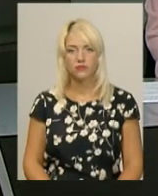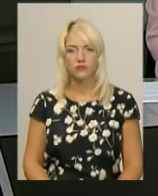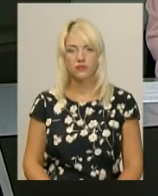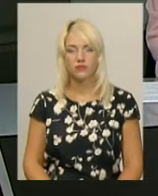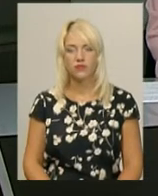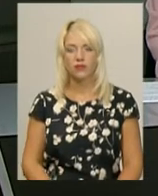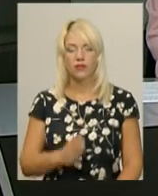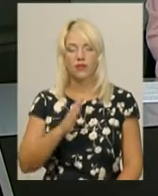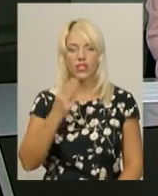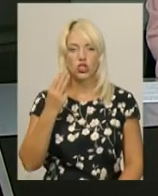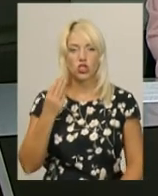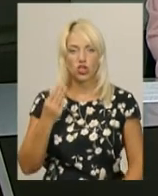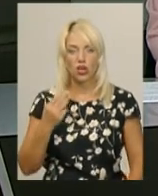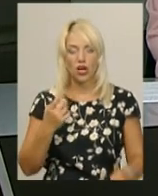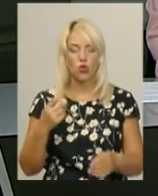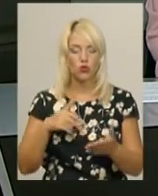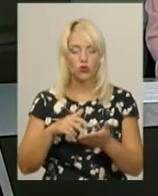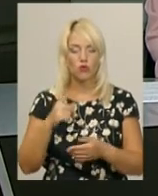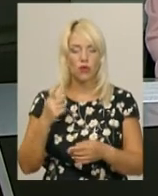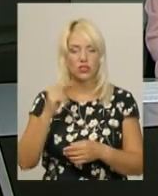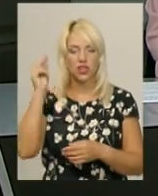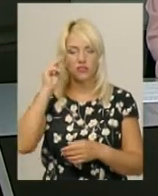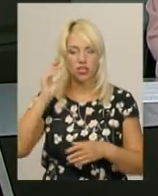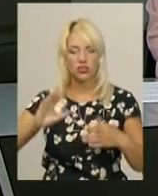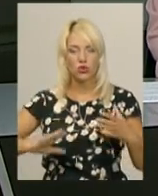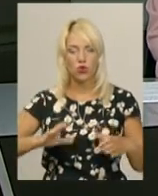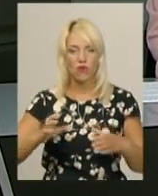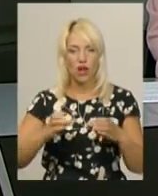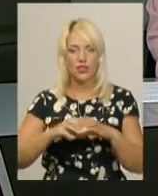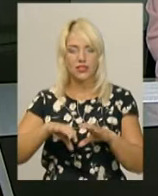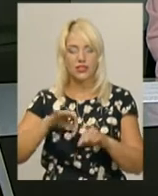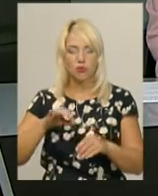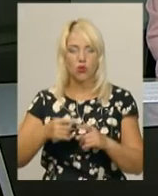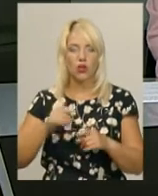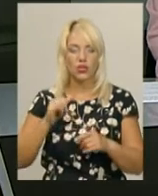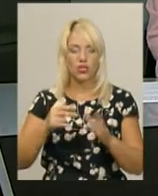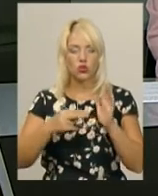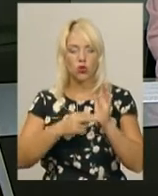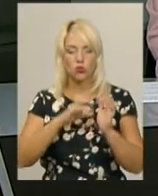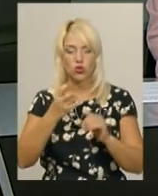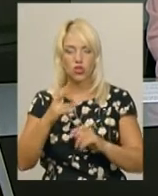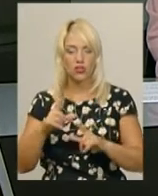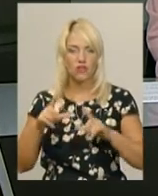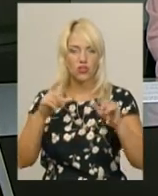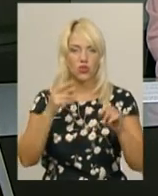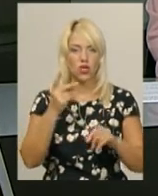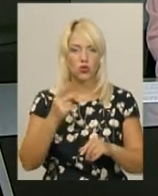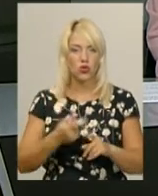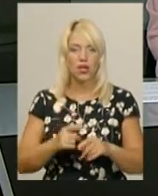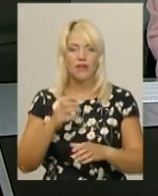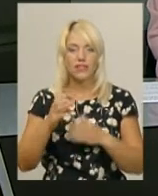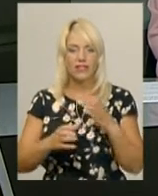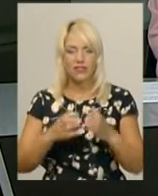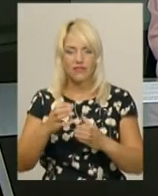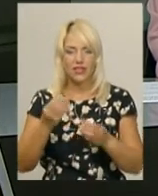Віктор Шенкарук пройшов перші навчально-тренувальні збори. 7 серпня вирушає на другі. Всесвітні ж ігри нескорених розпочнуться 20